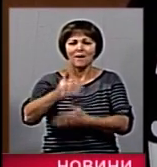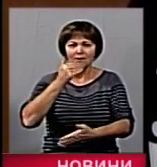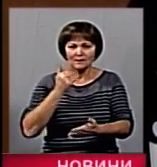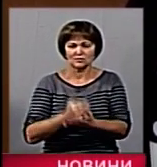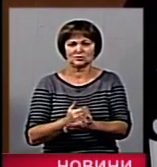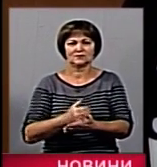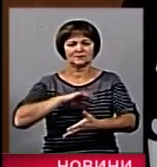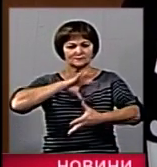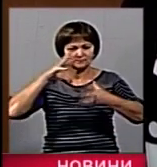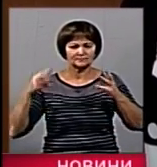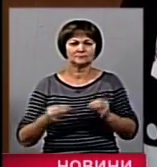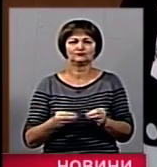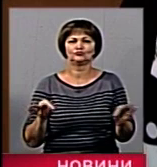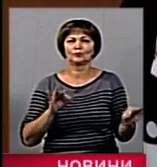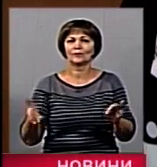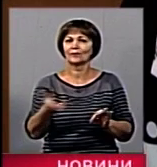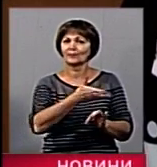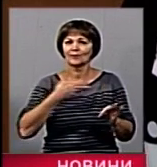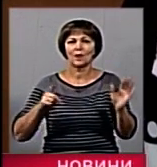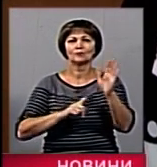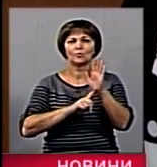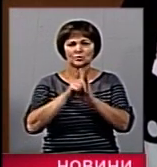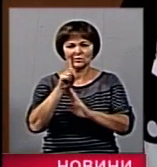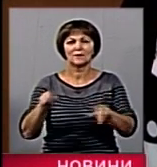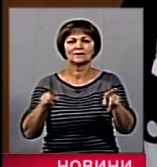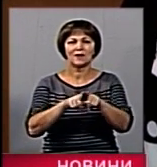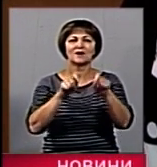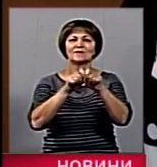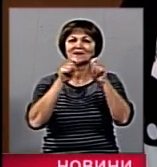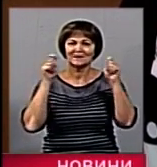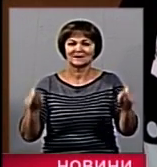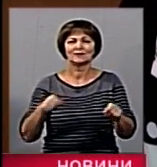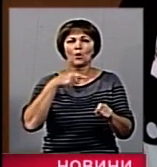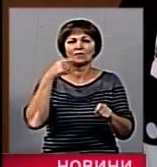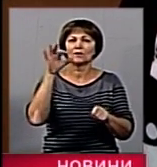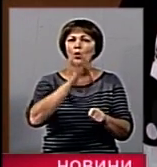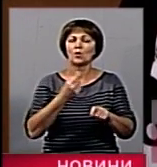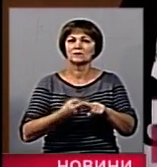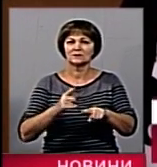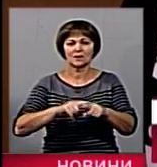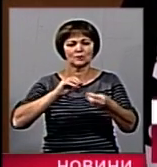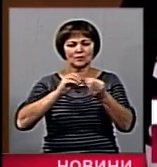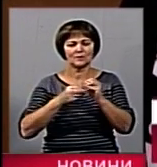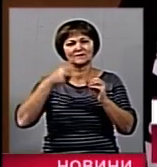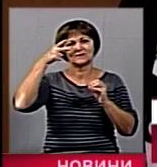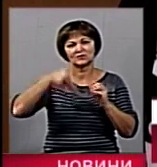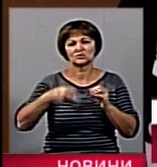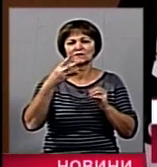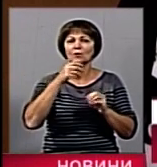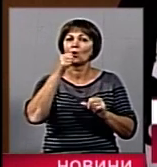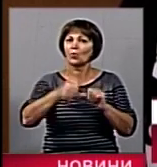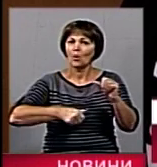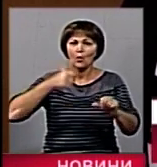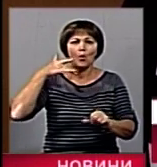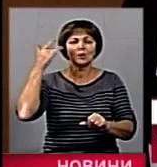підводити підсумку? Ми розпочали вже так відкрито говорити про цю проблему, дійсно, з 2004 року, коли